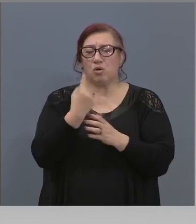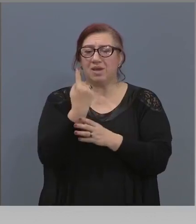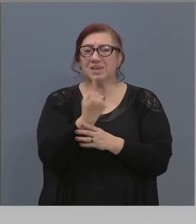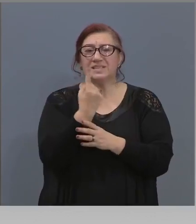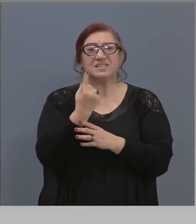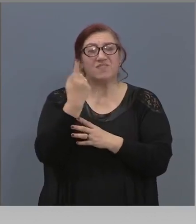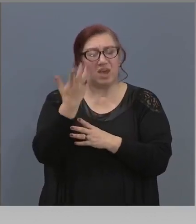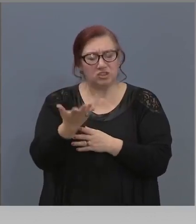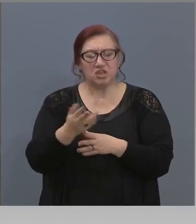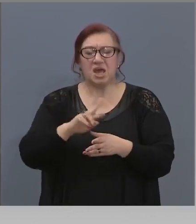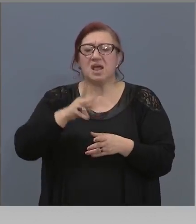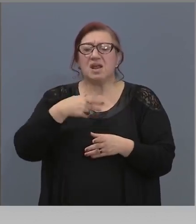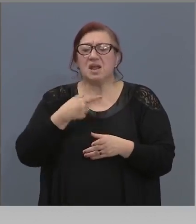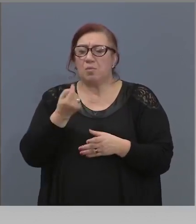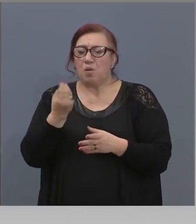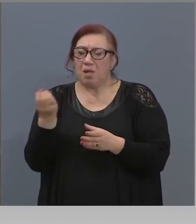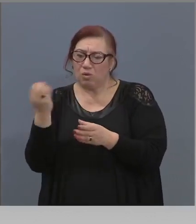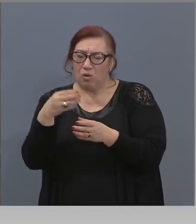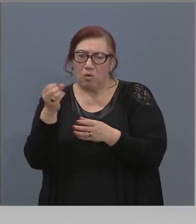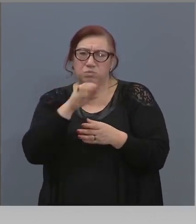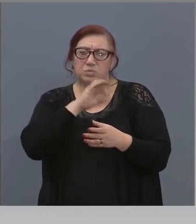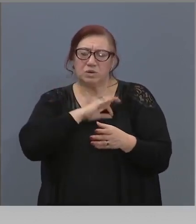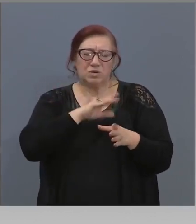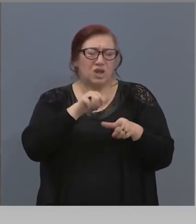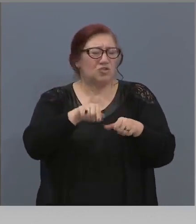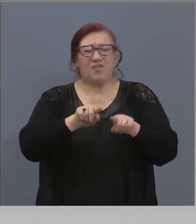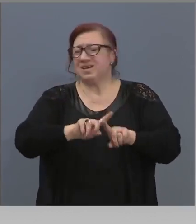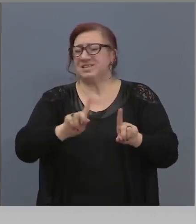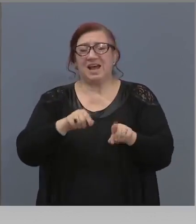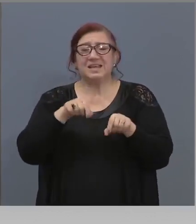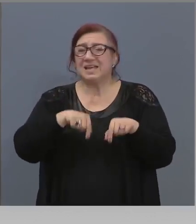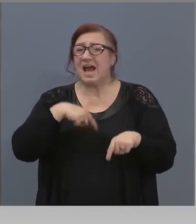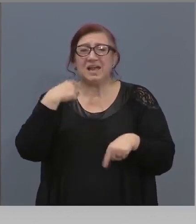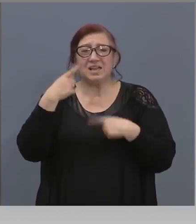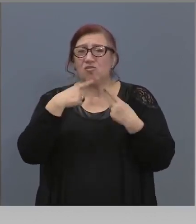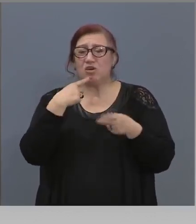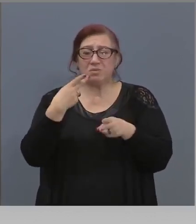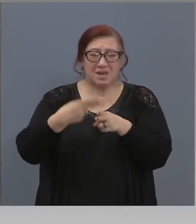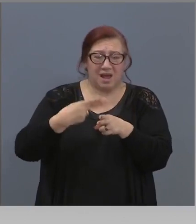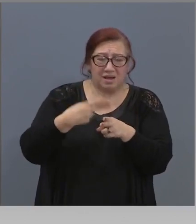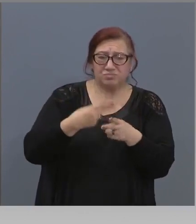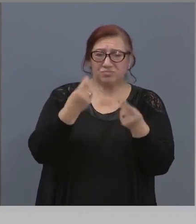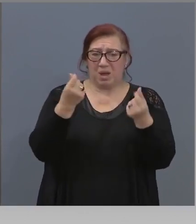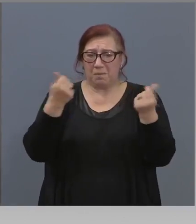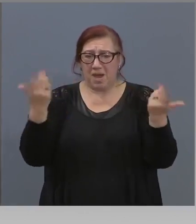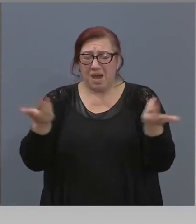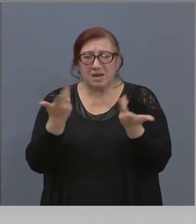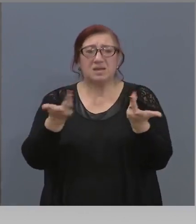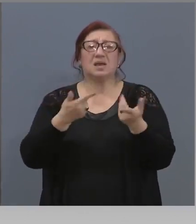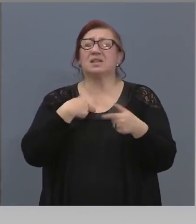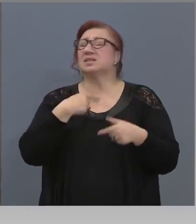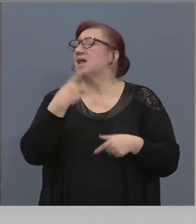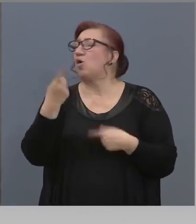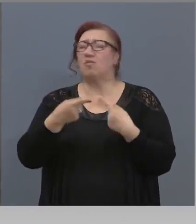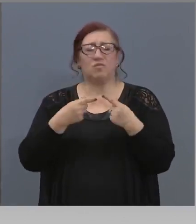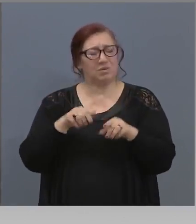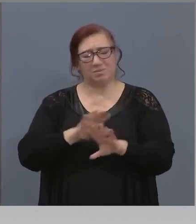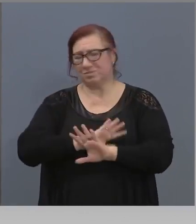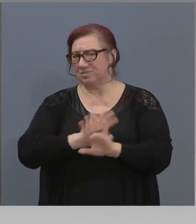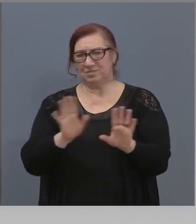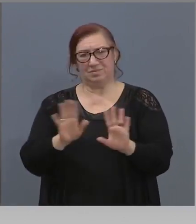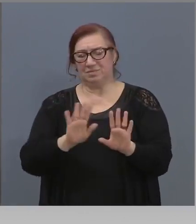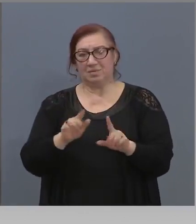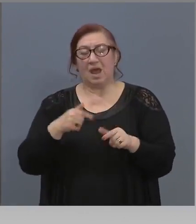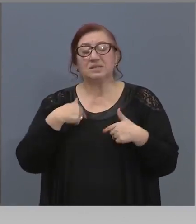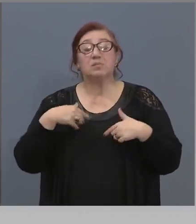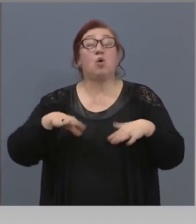приходи за тях. Въобще, това не е тема. Материалното въобще не е стояло днес. Аз им казах, че съм готов, но